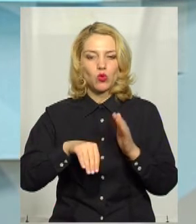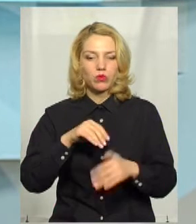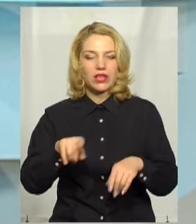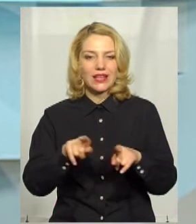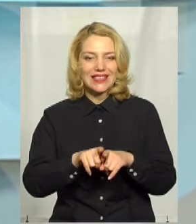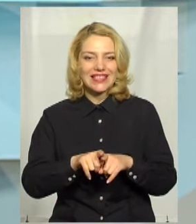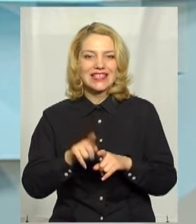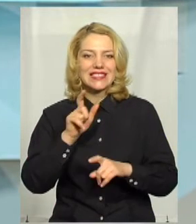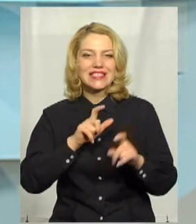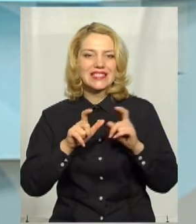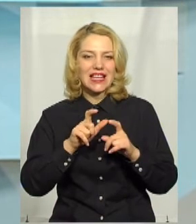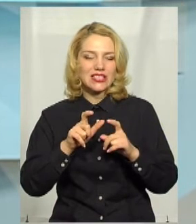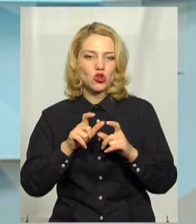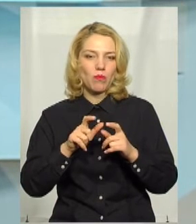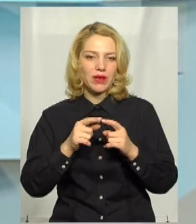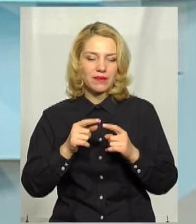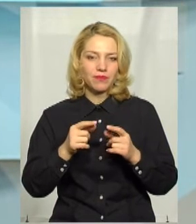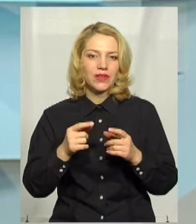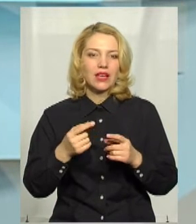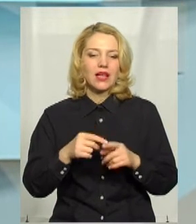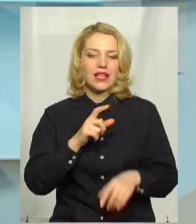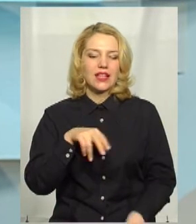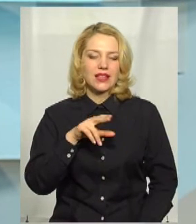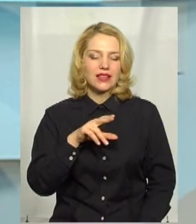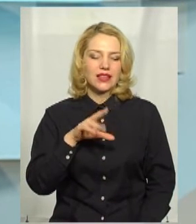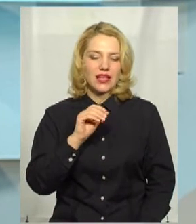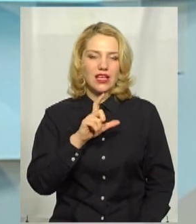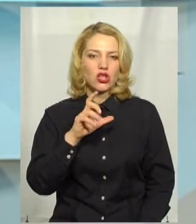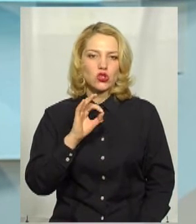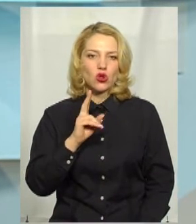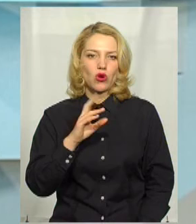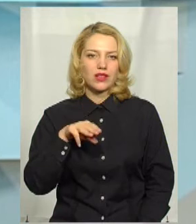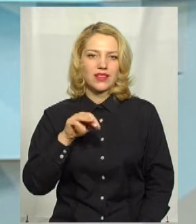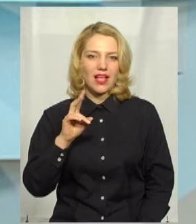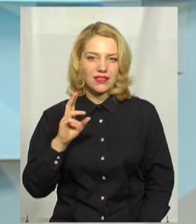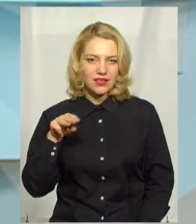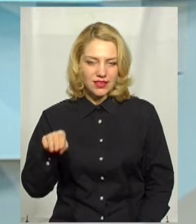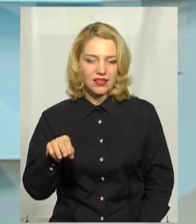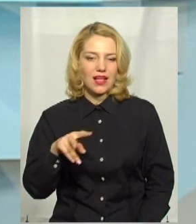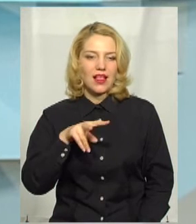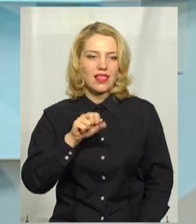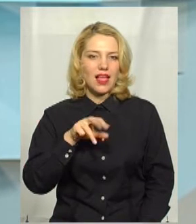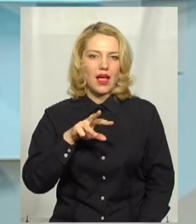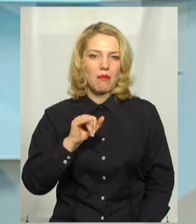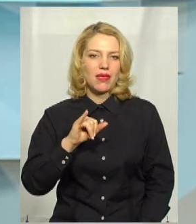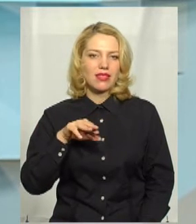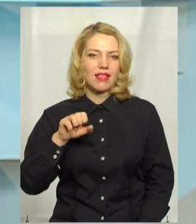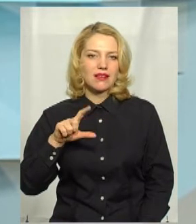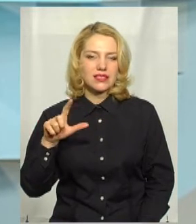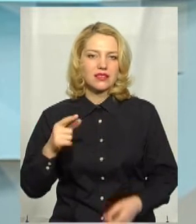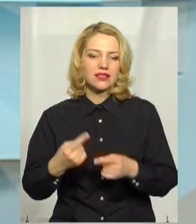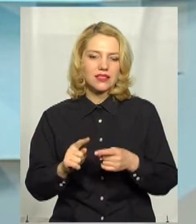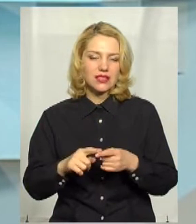засоби, як дезактант і ланідаст-300. Це відповідні розчини, які робляться